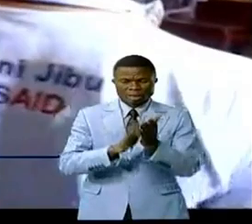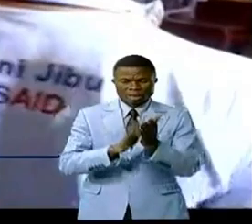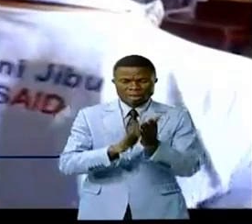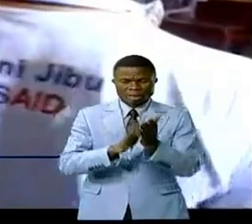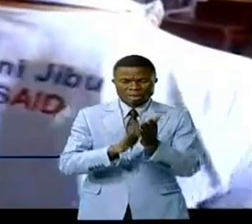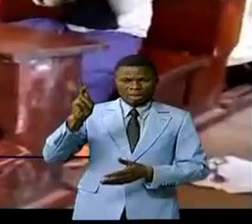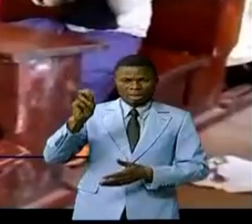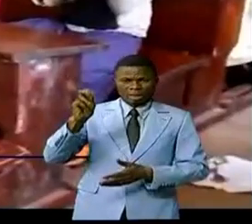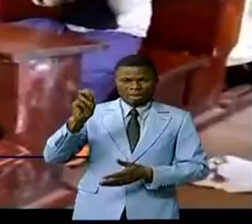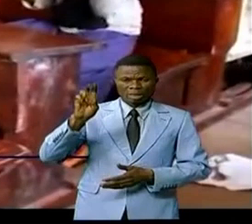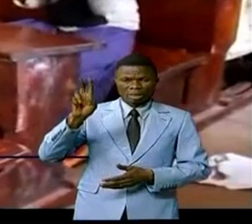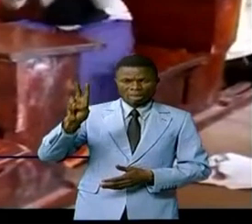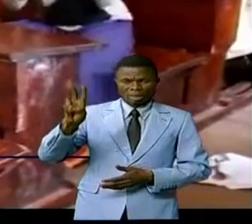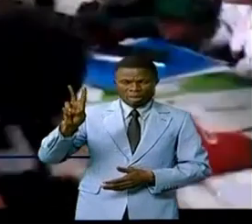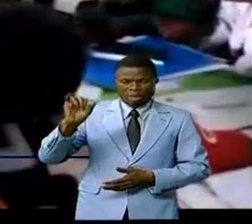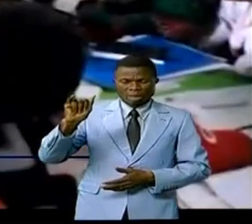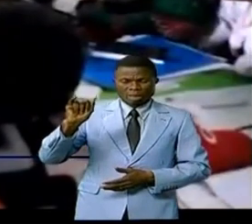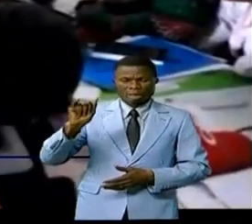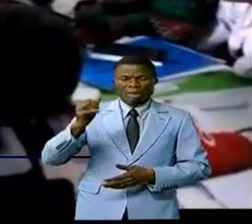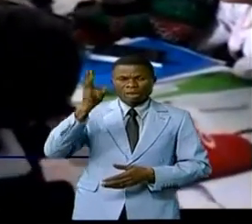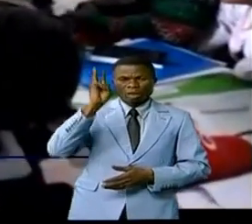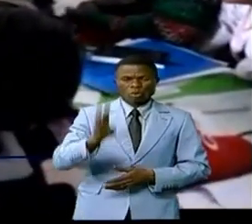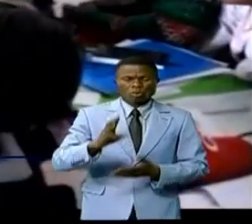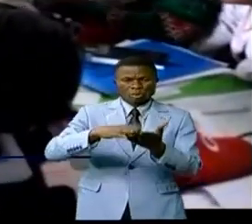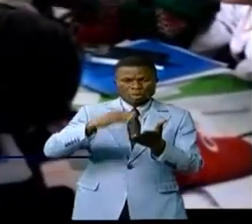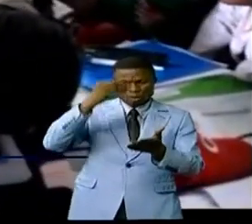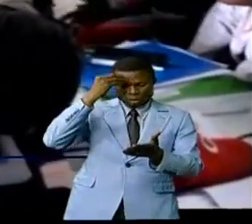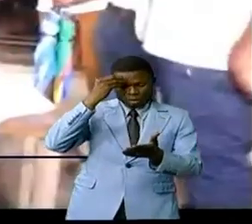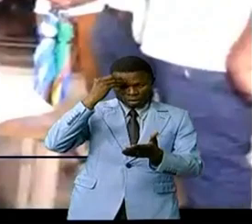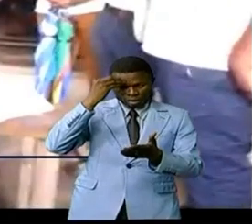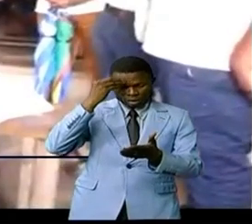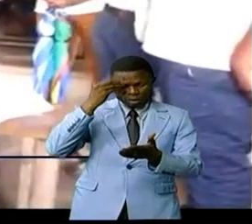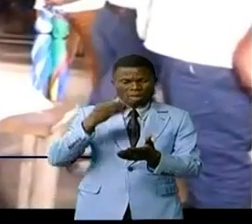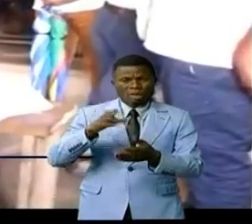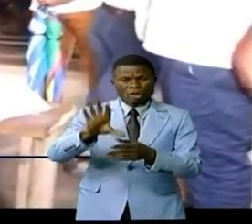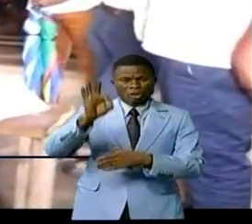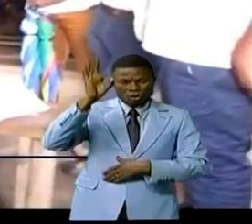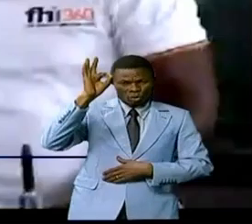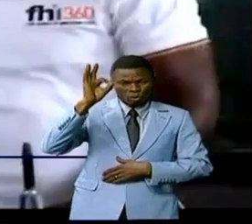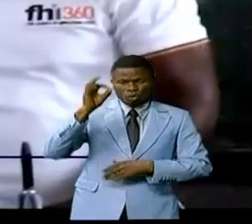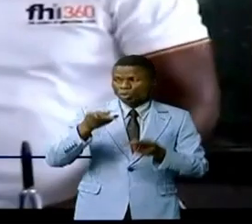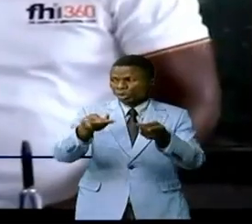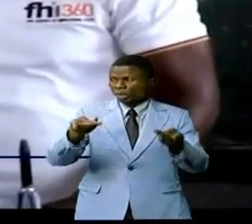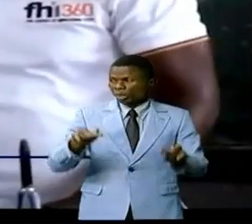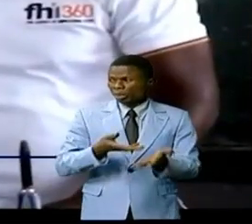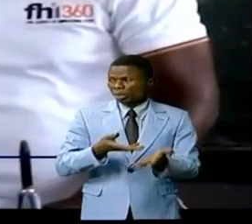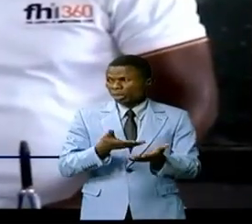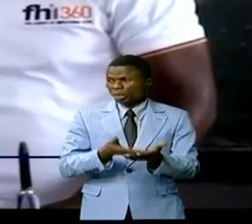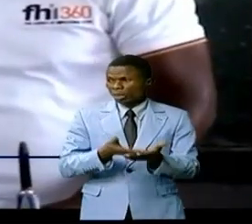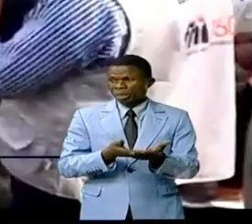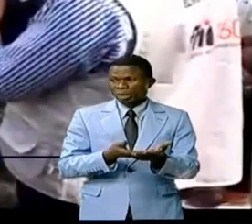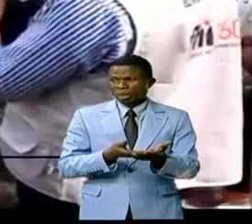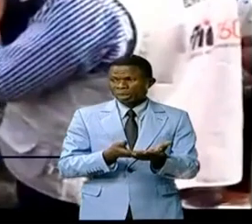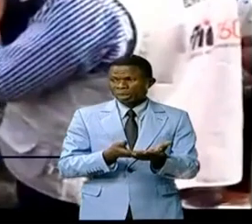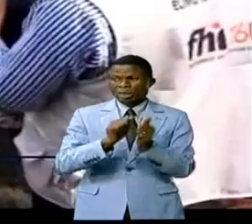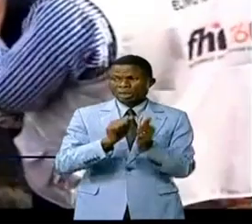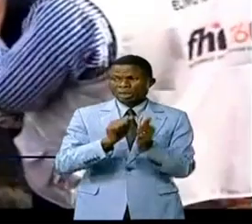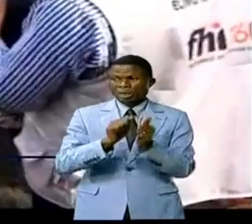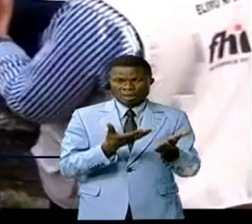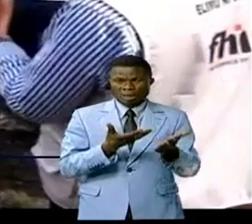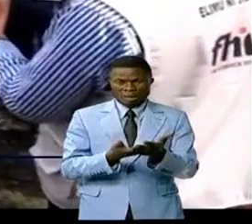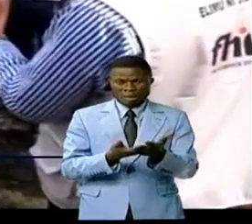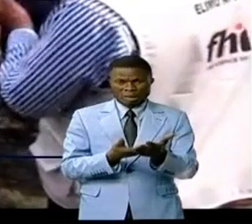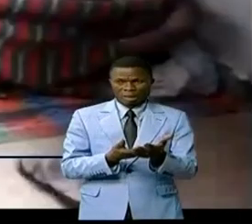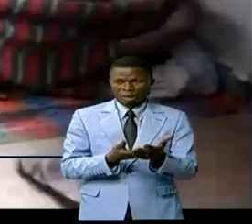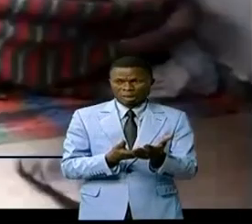consolation qui encadre plus de 300 élèves ont été parmi les sites visités Paul Sébastine a eu l'occasion